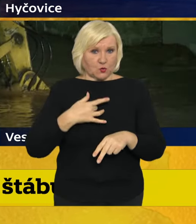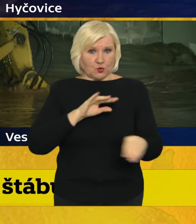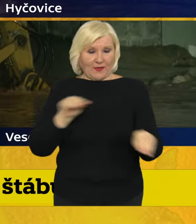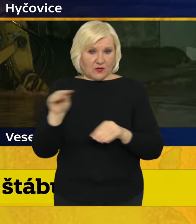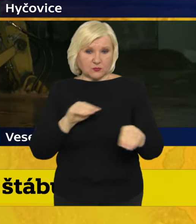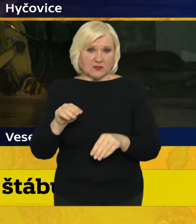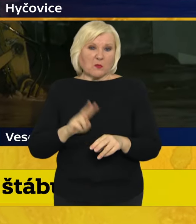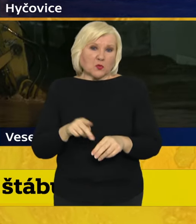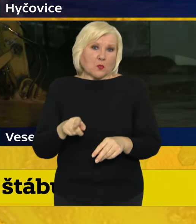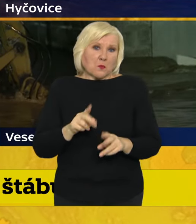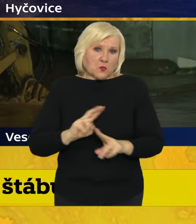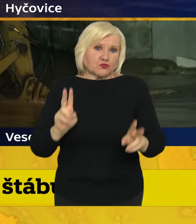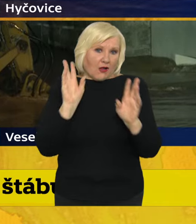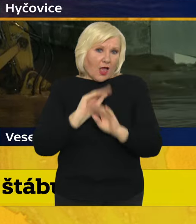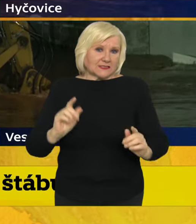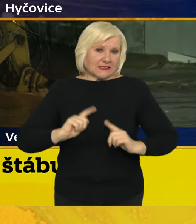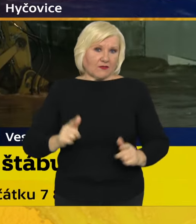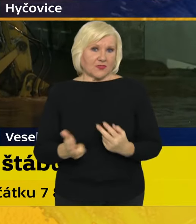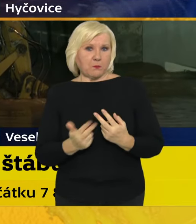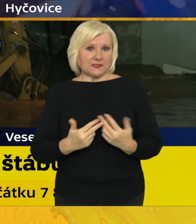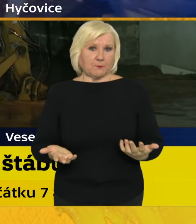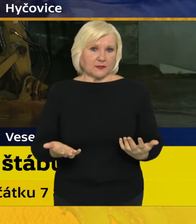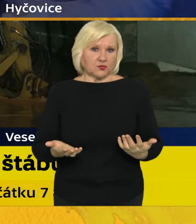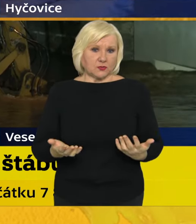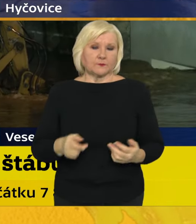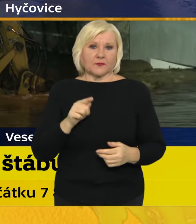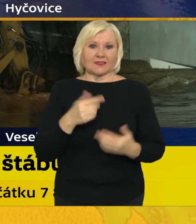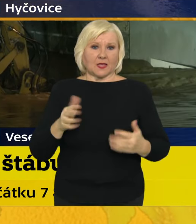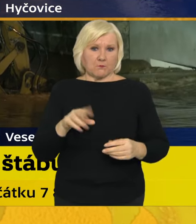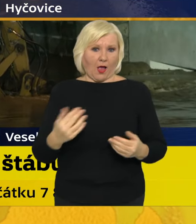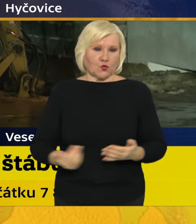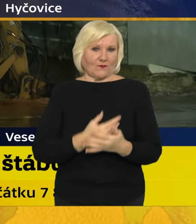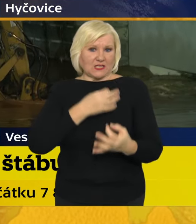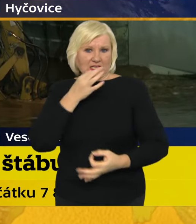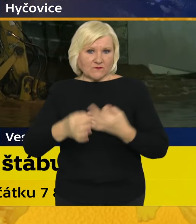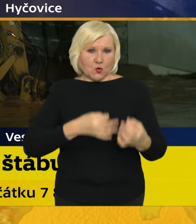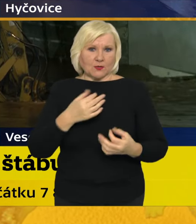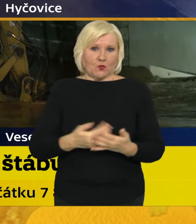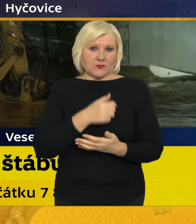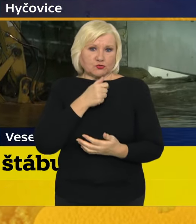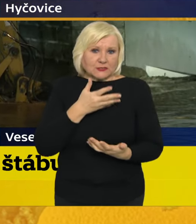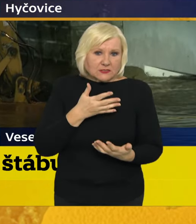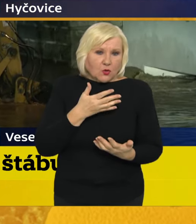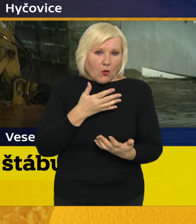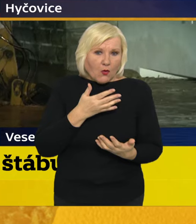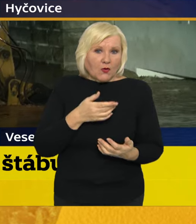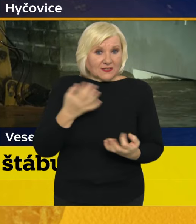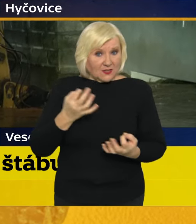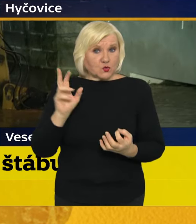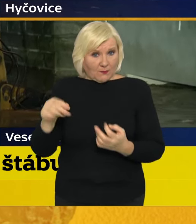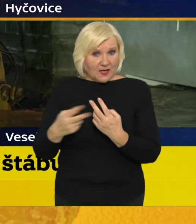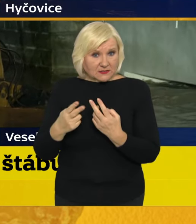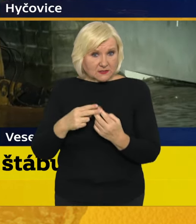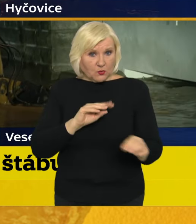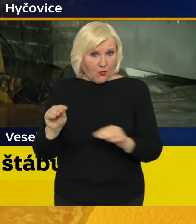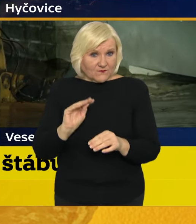vyhlášení stavu nebezpečí, tak jestli po těch aktualizovaných informacích datech, která jste probírali, tam něco takového hrozí nebo nikoliv.